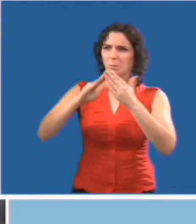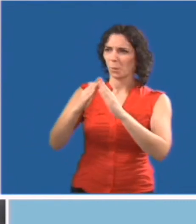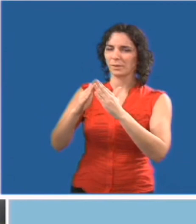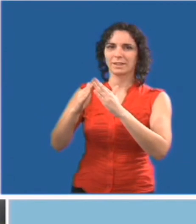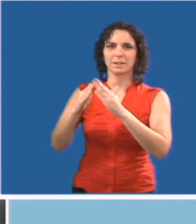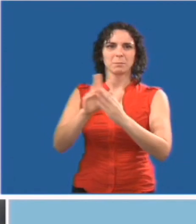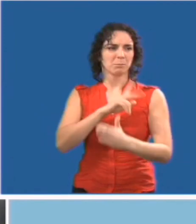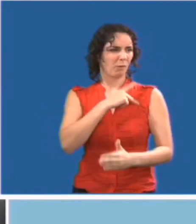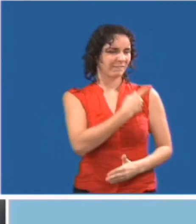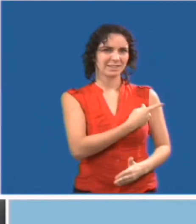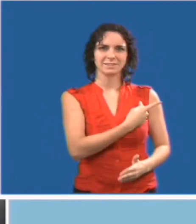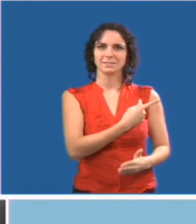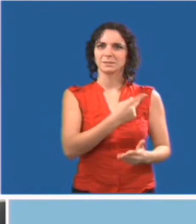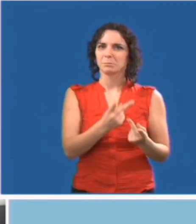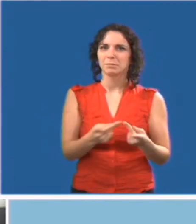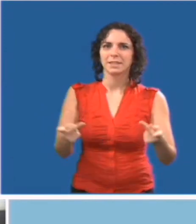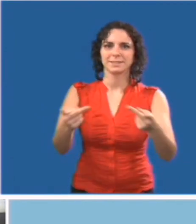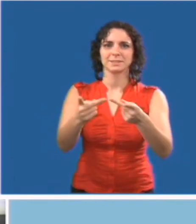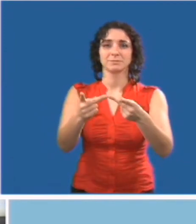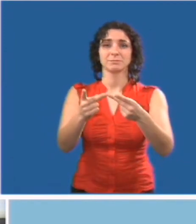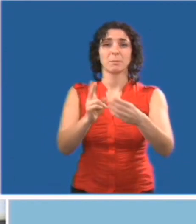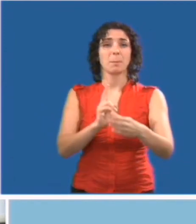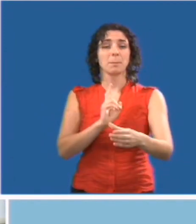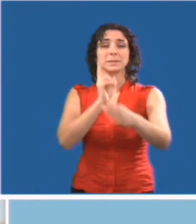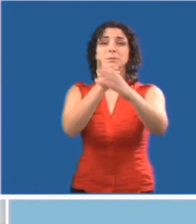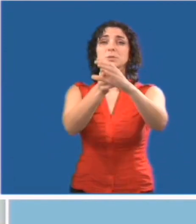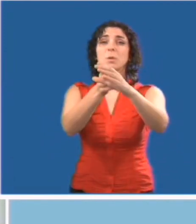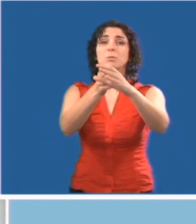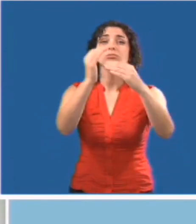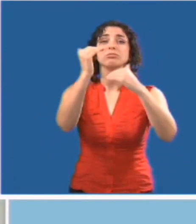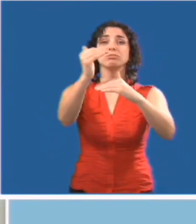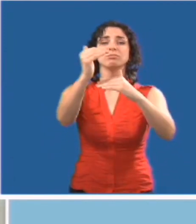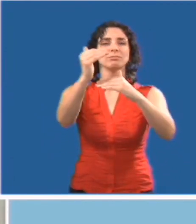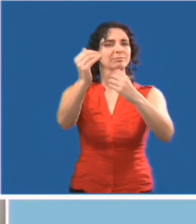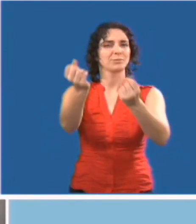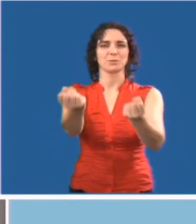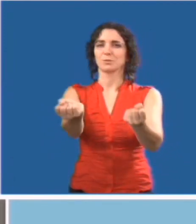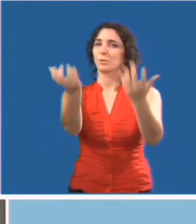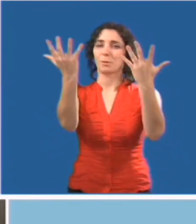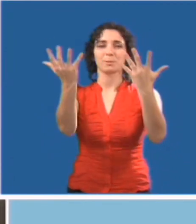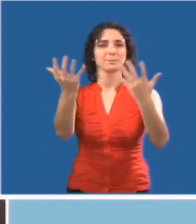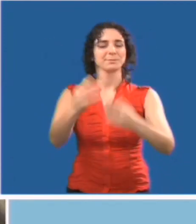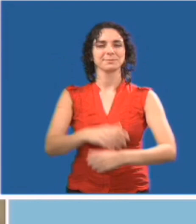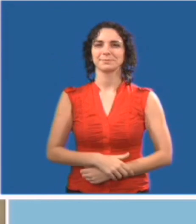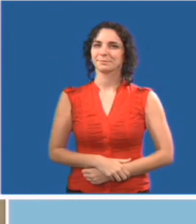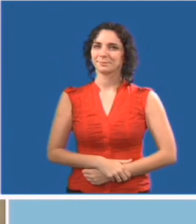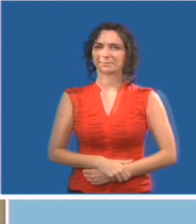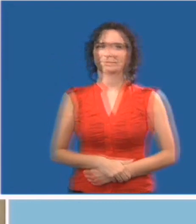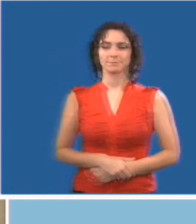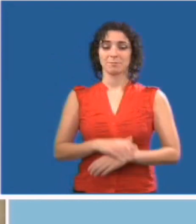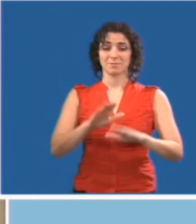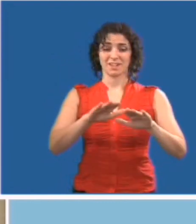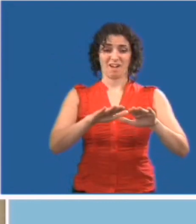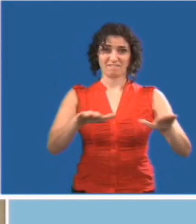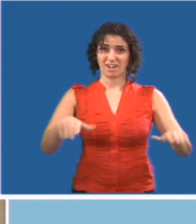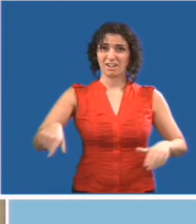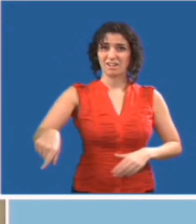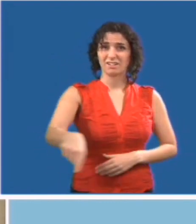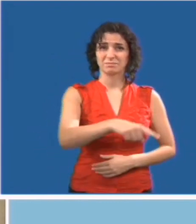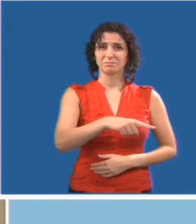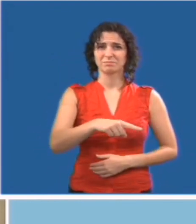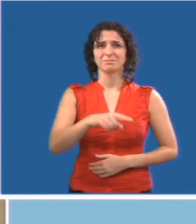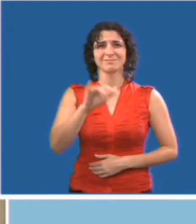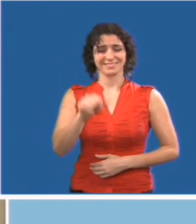province et le pays. Les enfants créeront l'avenir. Aideons-les en leur